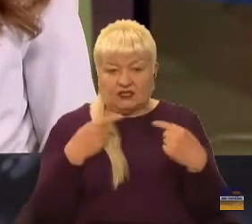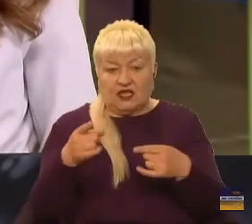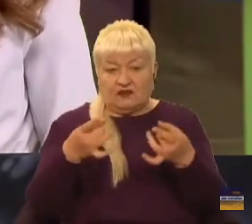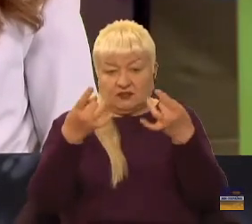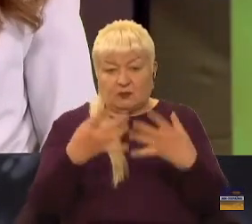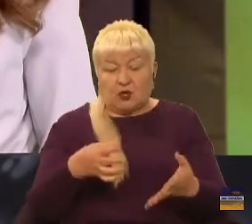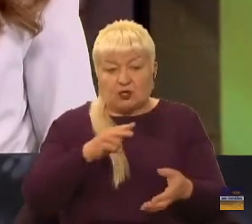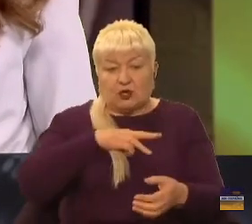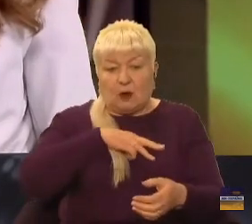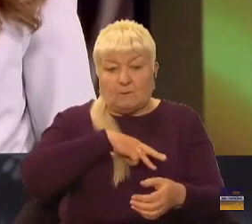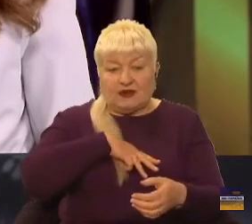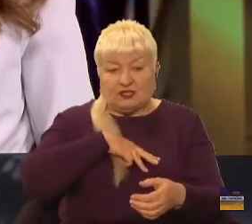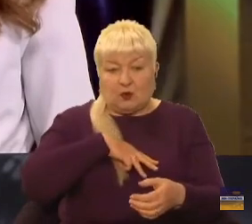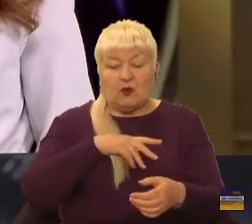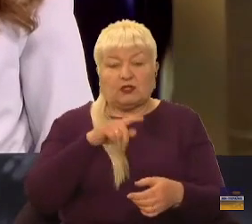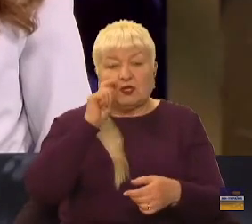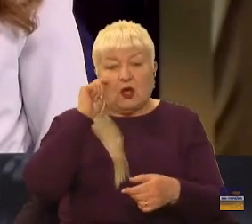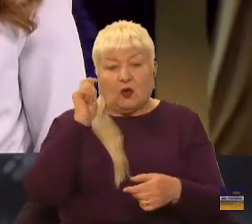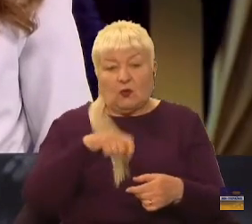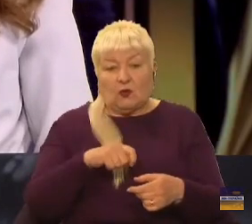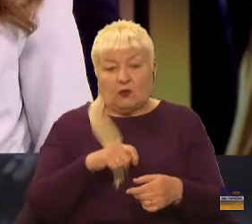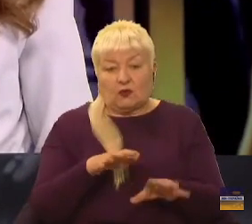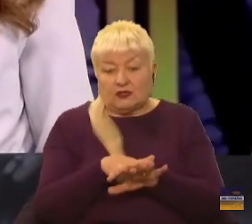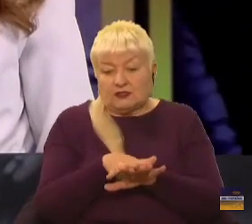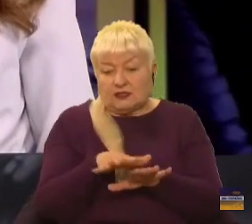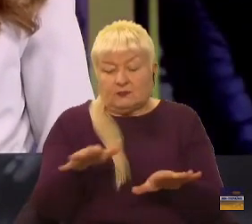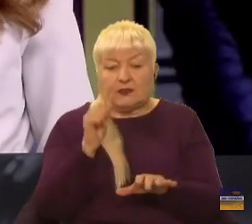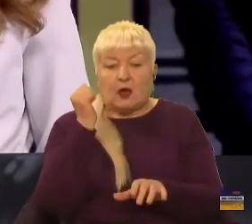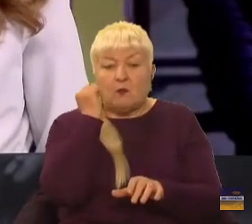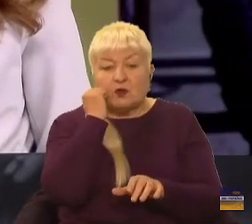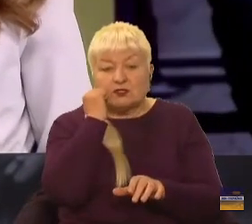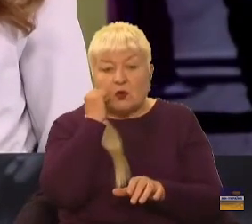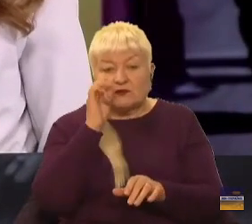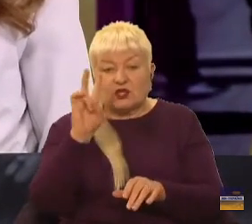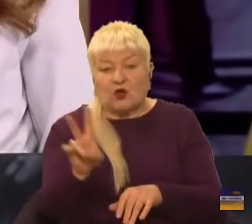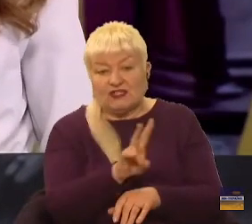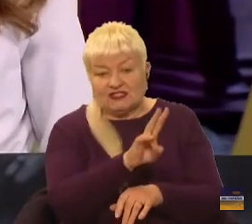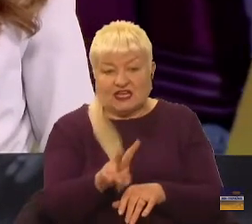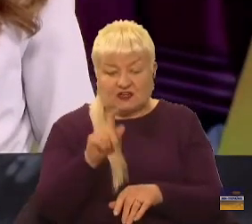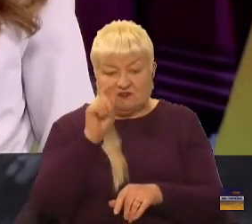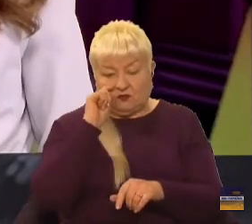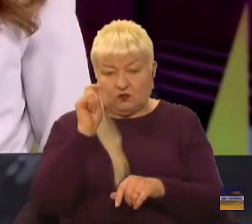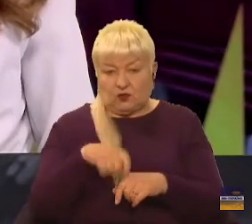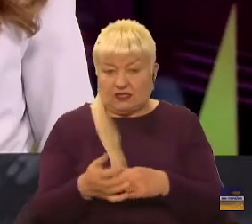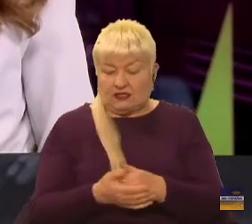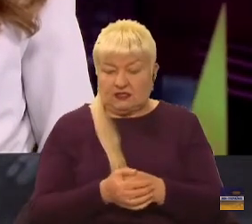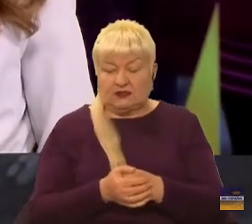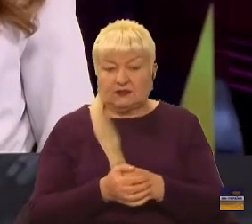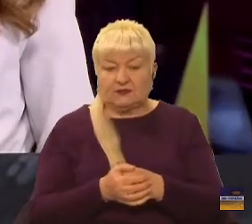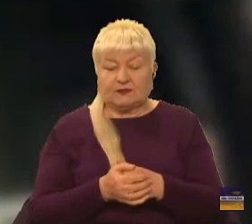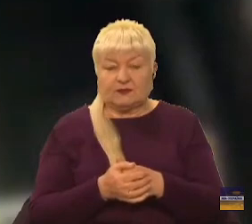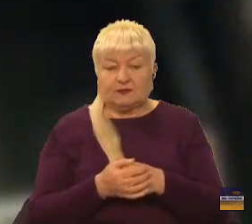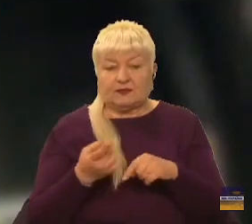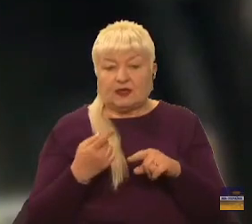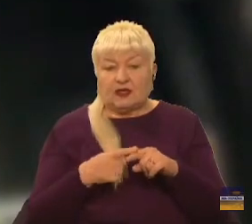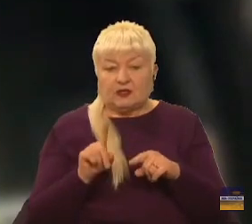митрополит української гілки Московської церкви в Україні. Тому,